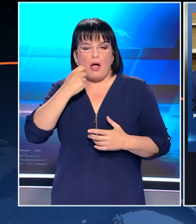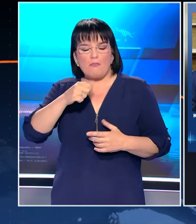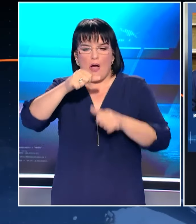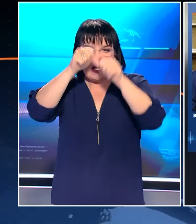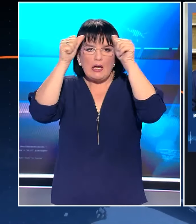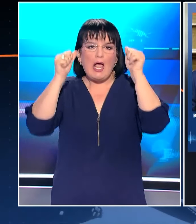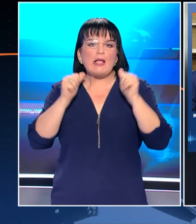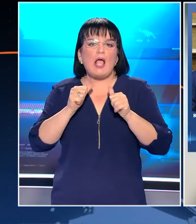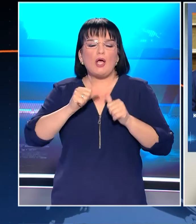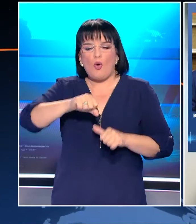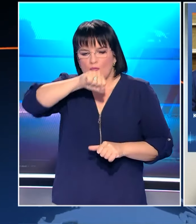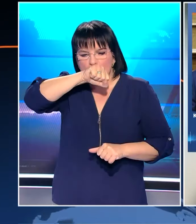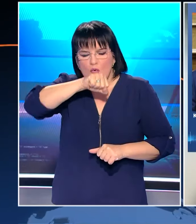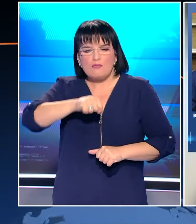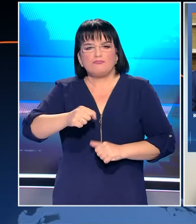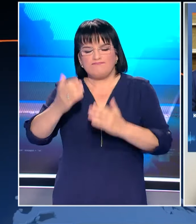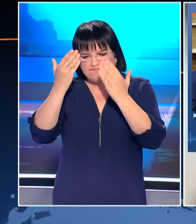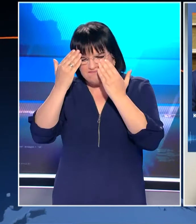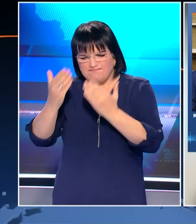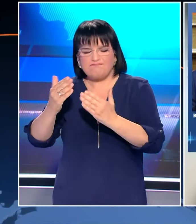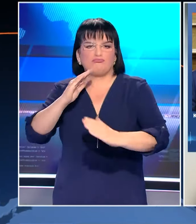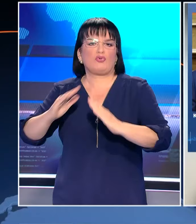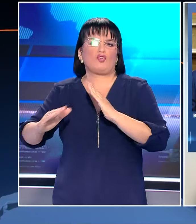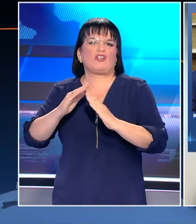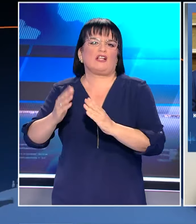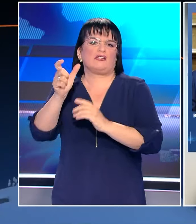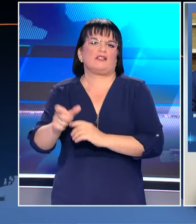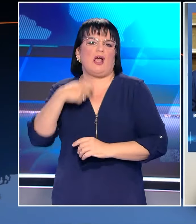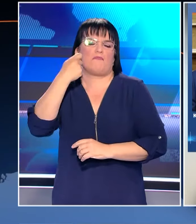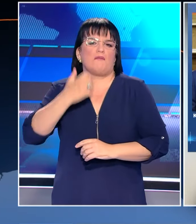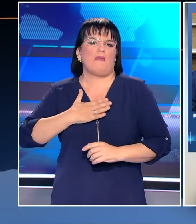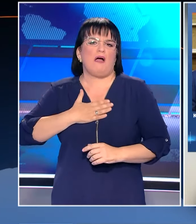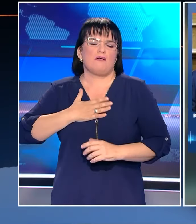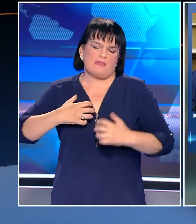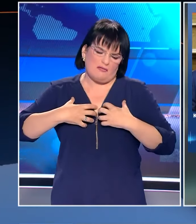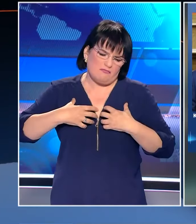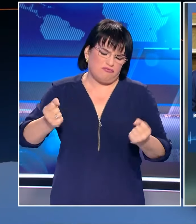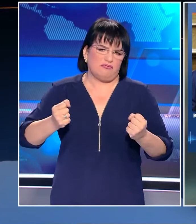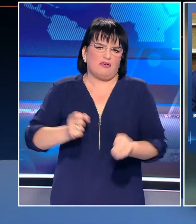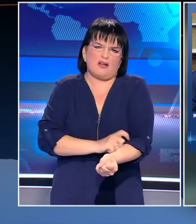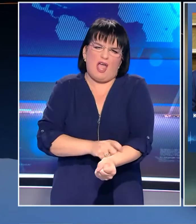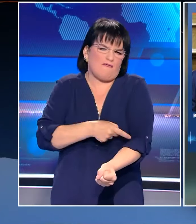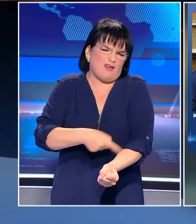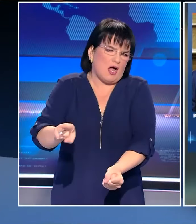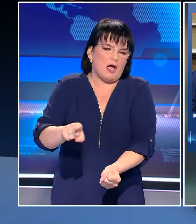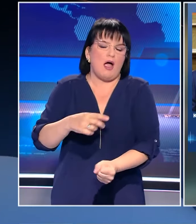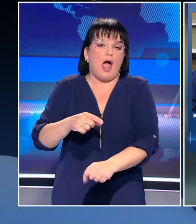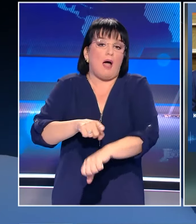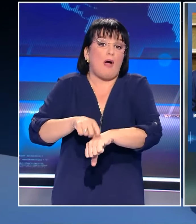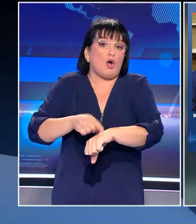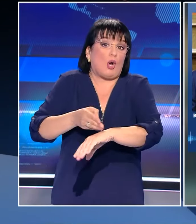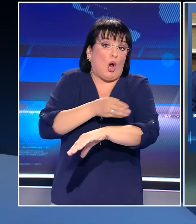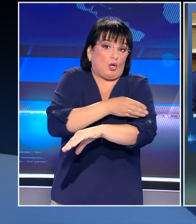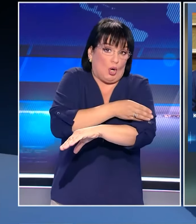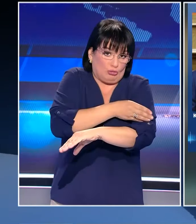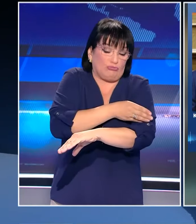ιερό έχω, θα κάνω τα πάντα για να το προστατέψω αυτό. Λειτουργήσα παρορμητικά, ήταν μια αττική στιγμή. Αν γυνούσα το χρόνο πίσω θα ήμουν